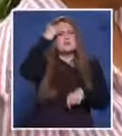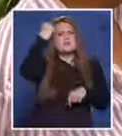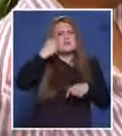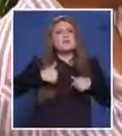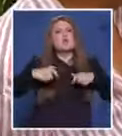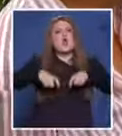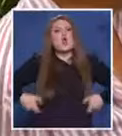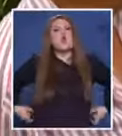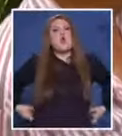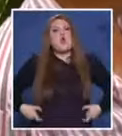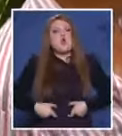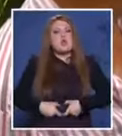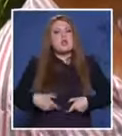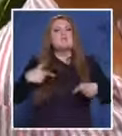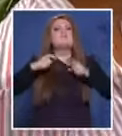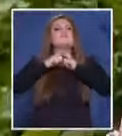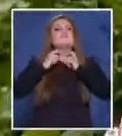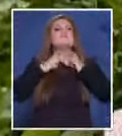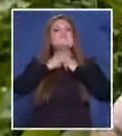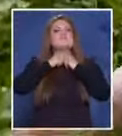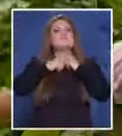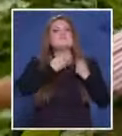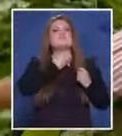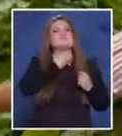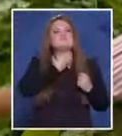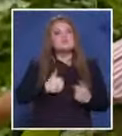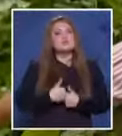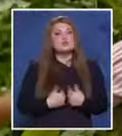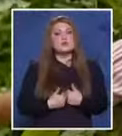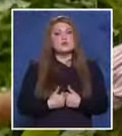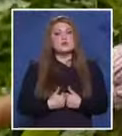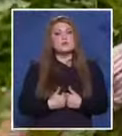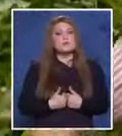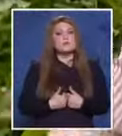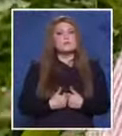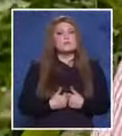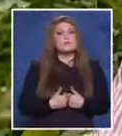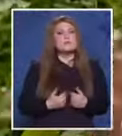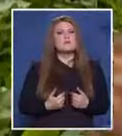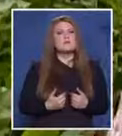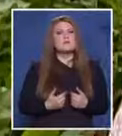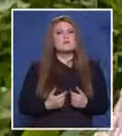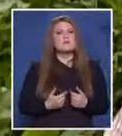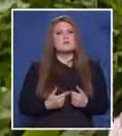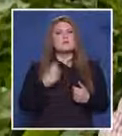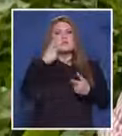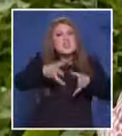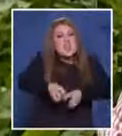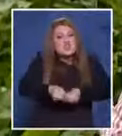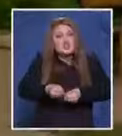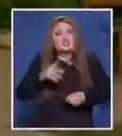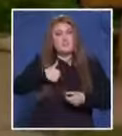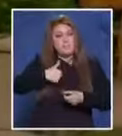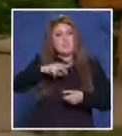колон на масата. Иска да ме дошат даже. И гля единият тук, чопли семки, деш даме тази единият, държи другият